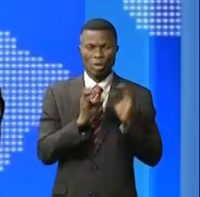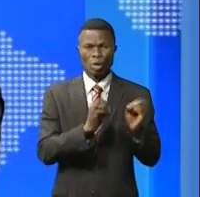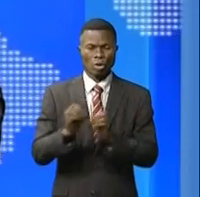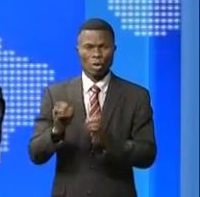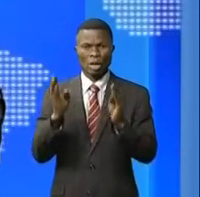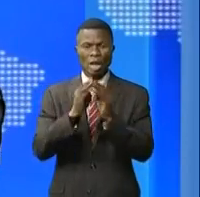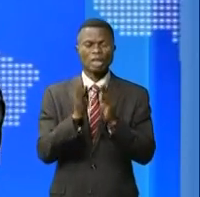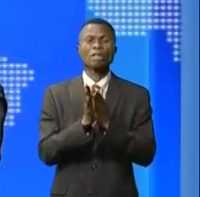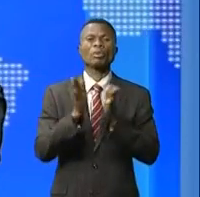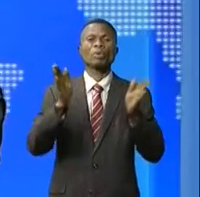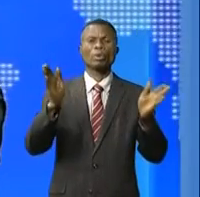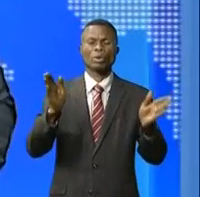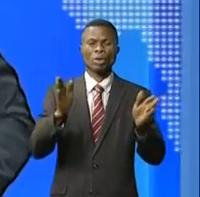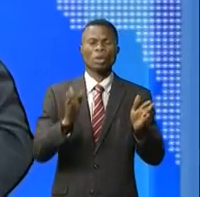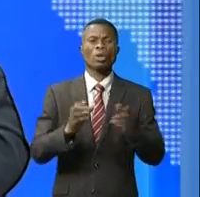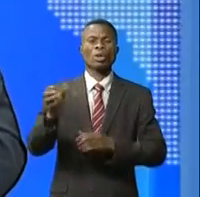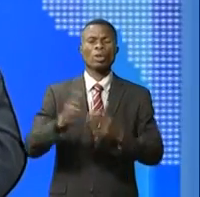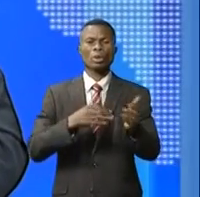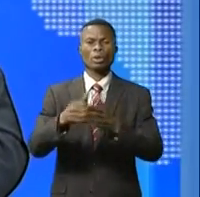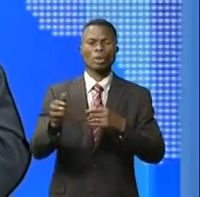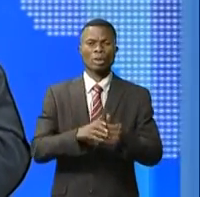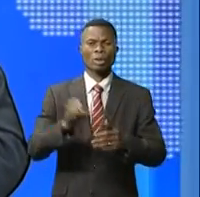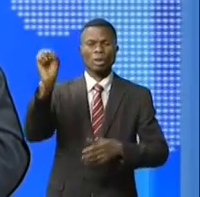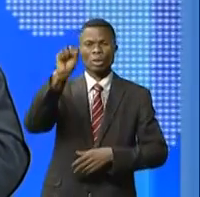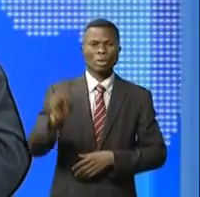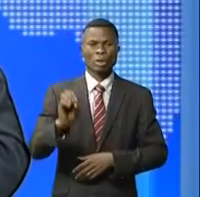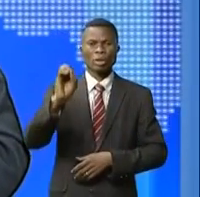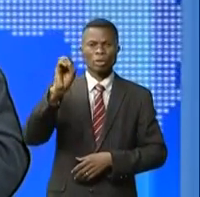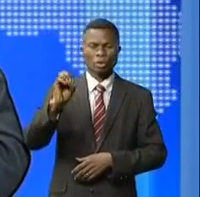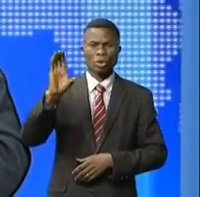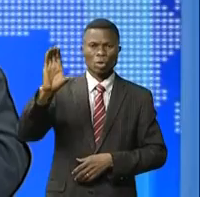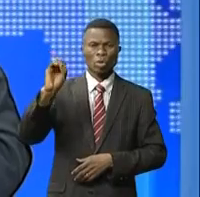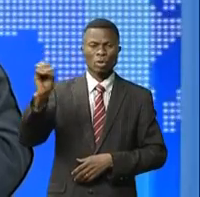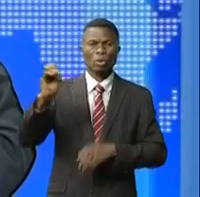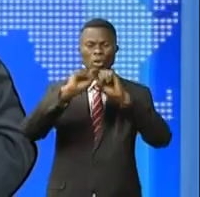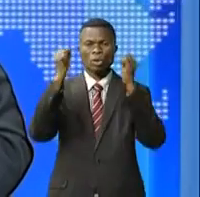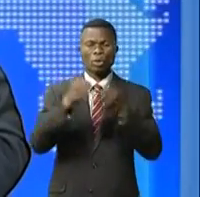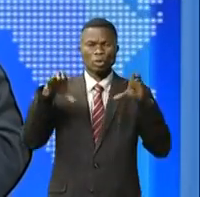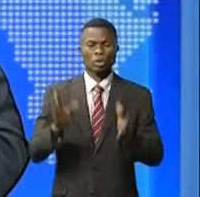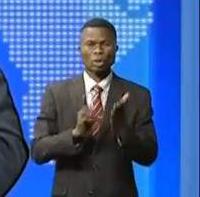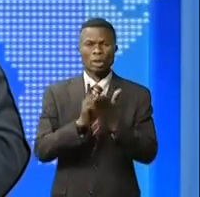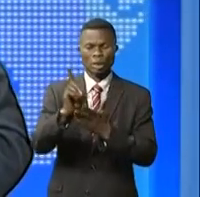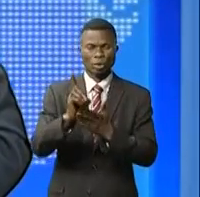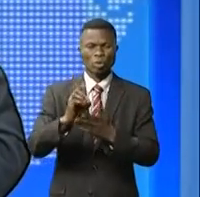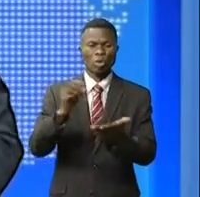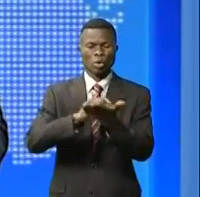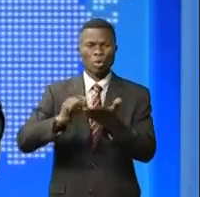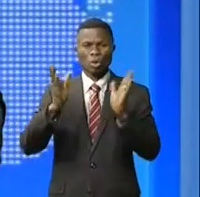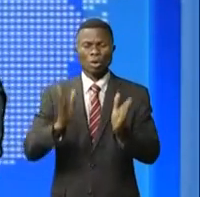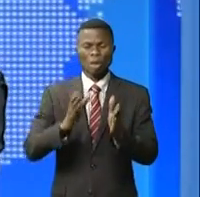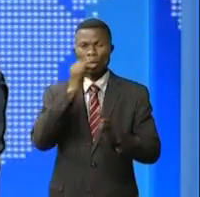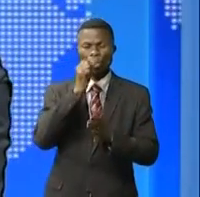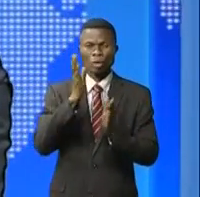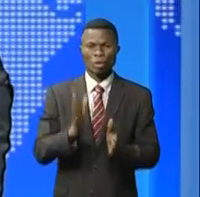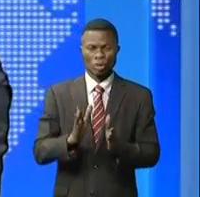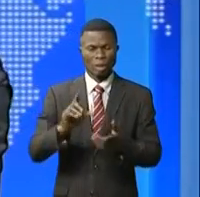de l'Assemblée générale ordinaire de la SOCODA entendez société congolaise de droit d'auteur et de droit voisin